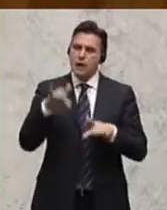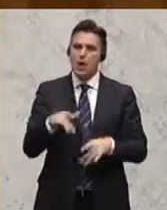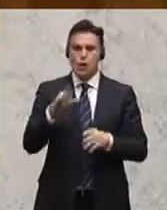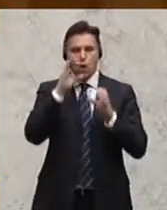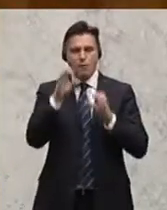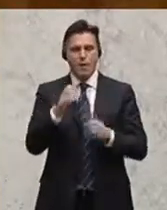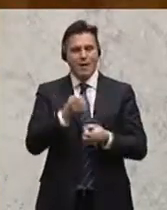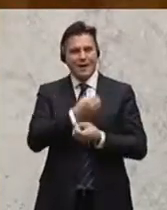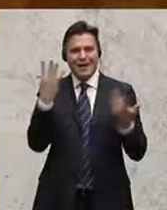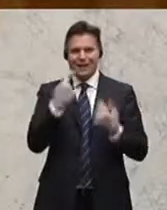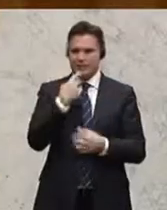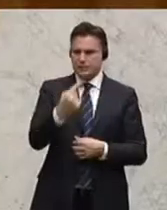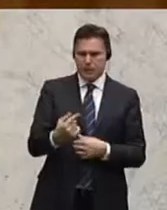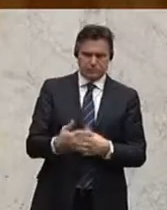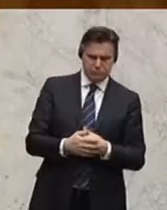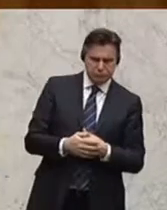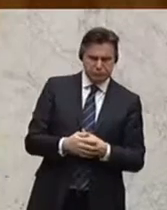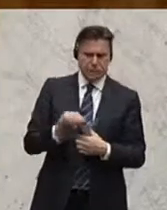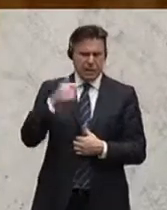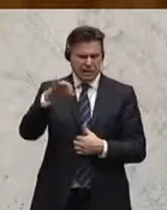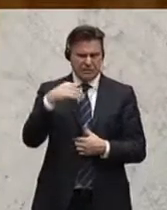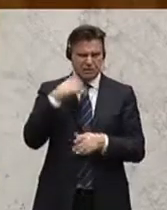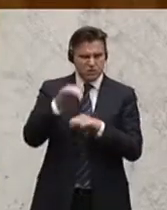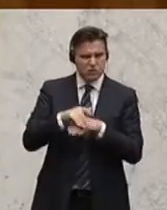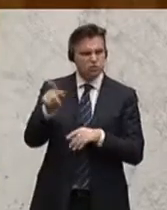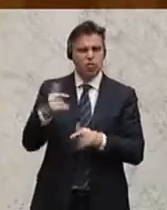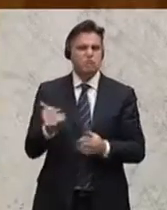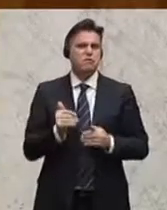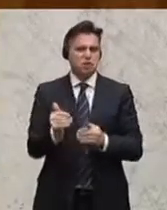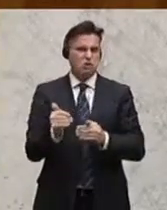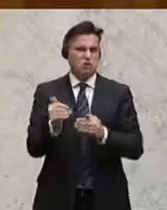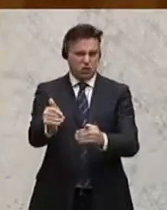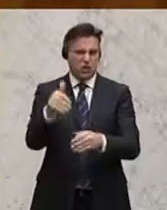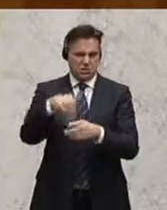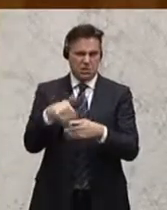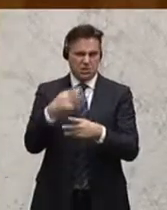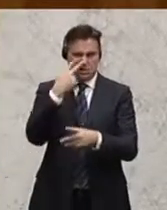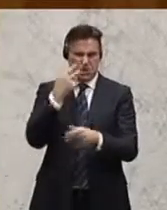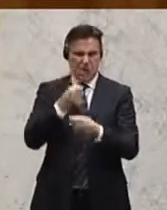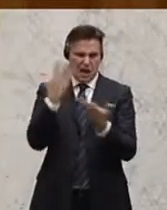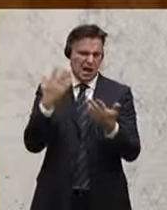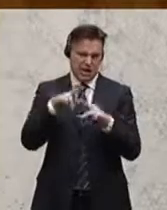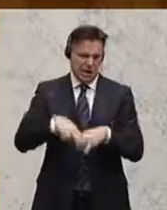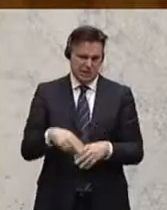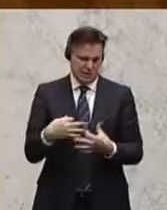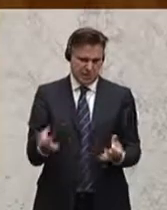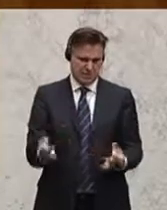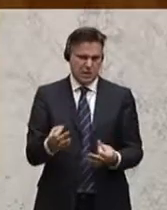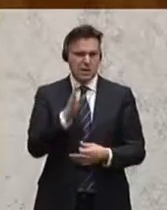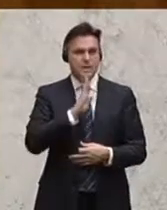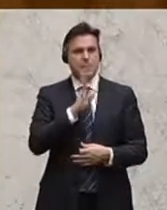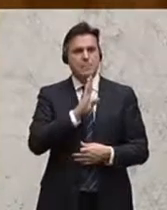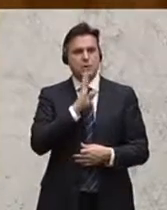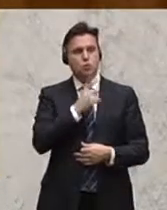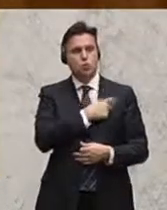Seiten der ÖVP, die einzige klare Ansage, die ich gehört habe, ist es auf die lange Bank zu schieben. Wir haben durch die Pensionskommission